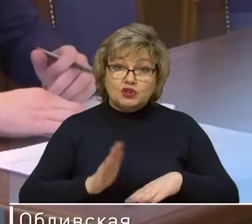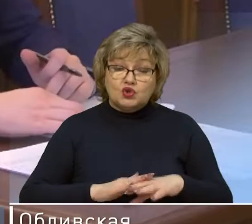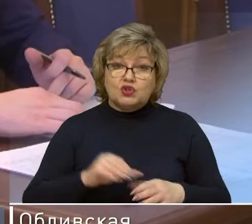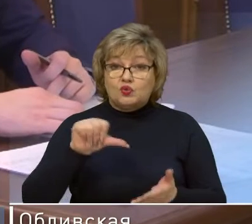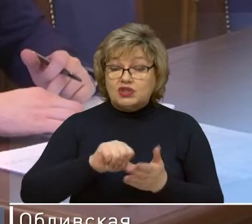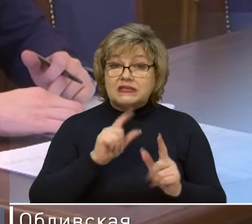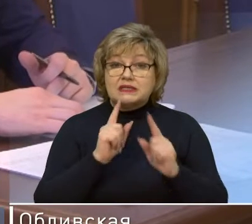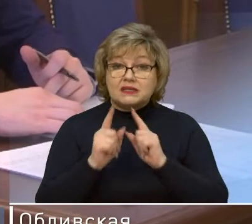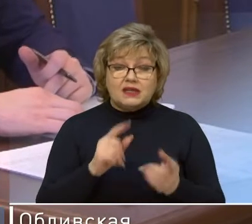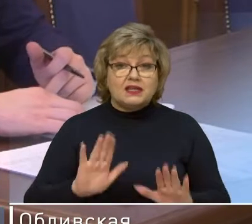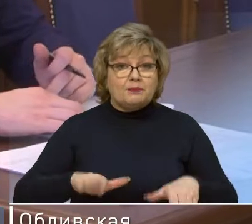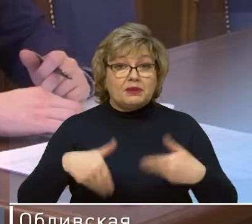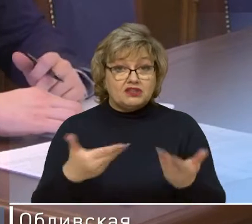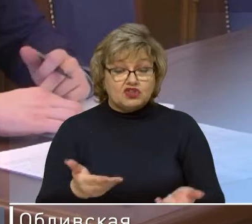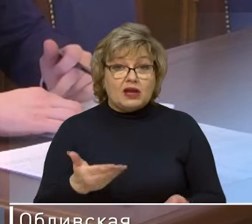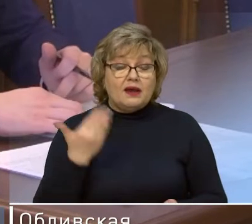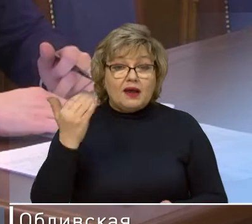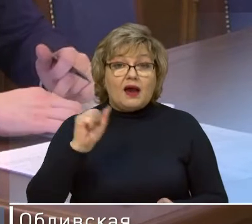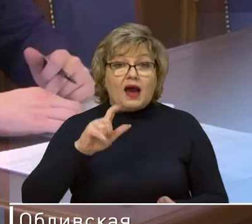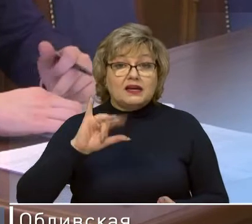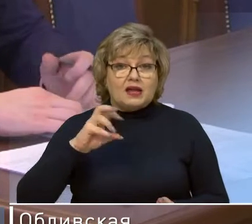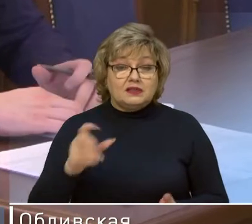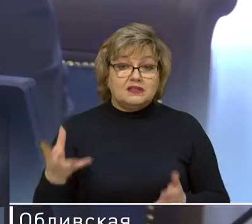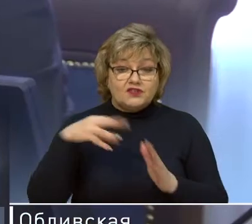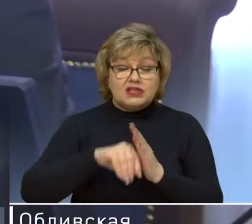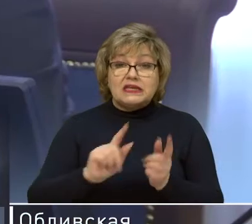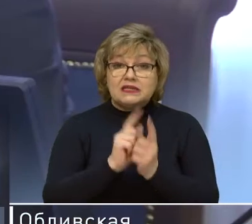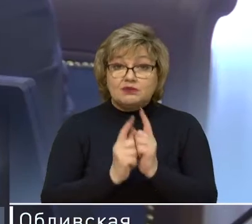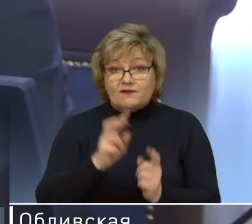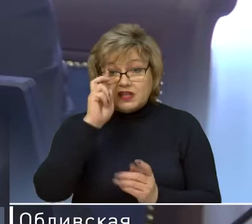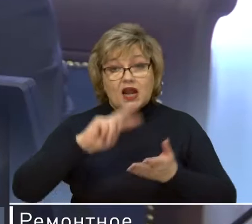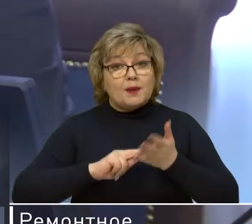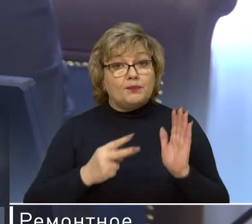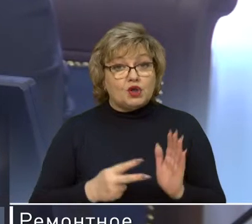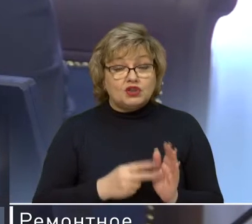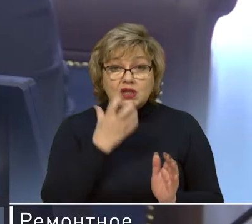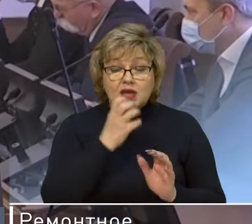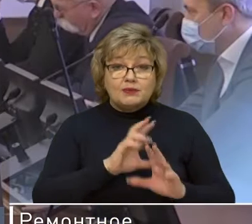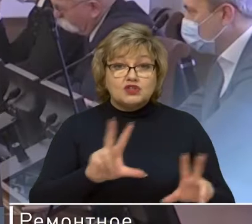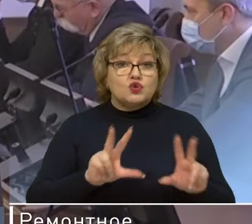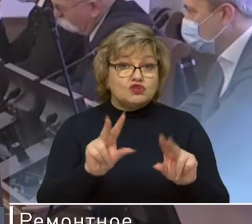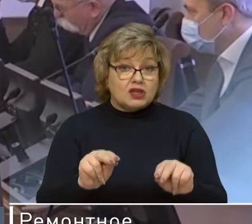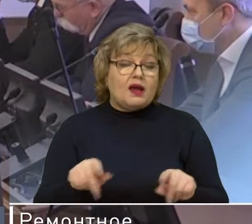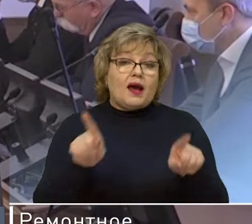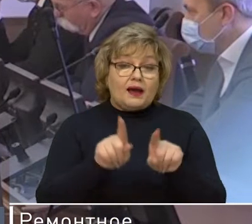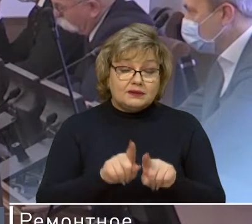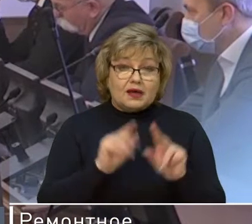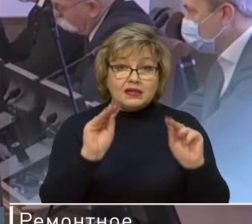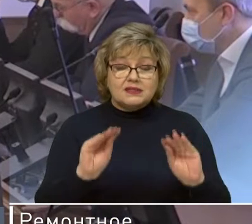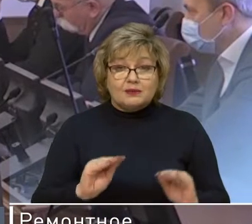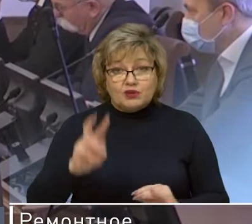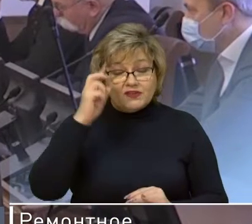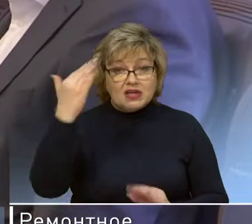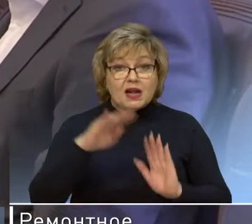заседания поддержали предложение архангельских коллег о внесении изменений в федеральный проект о теплоснабжении, а также о разработке